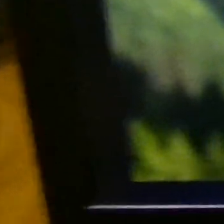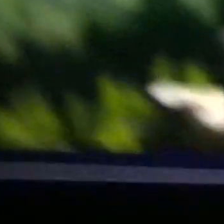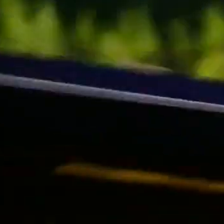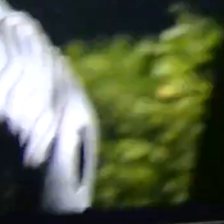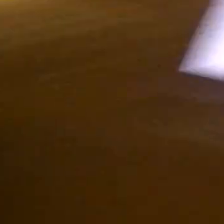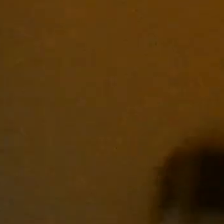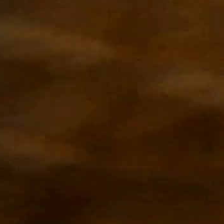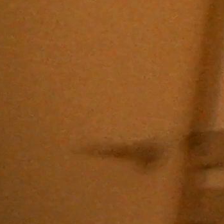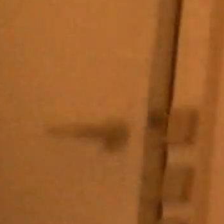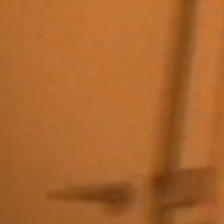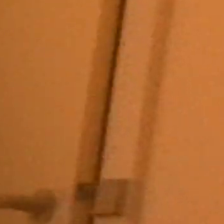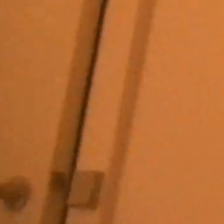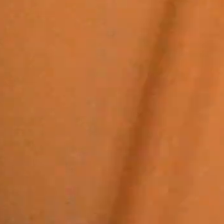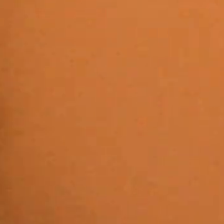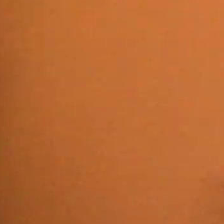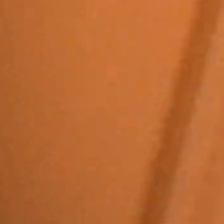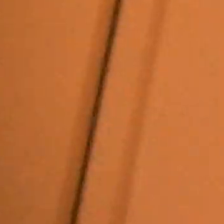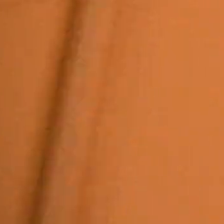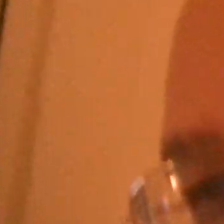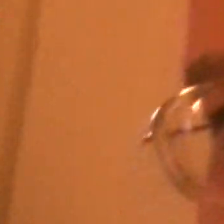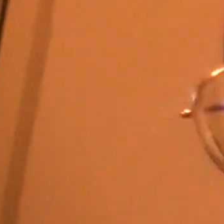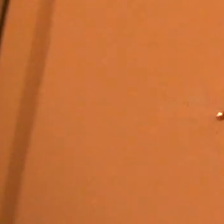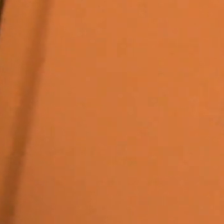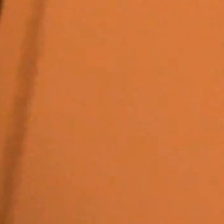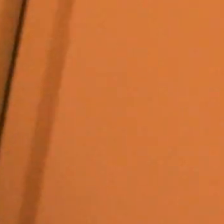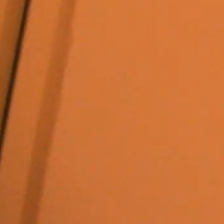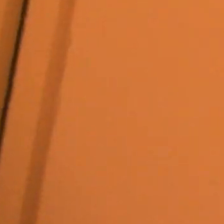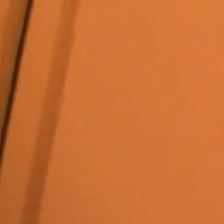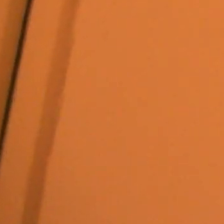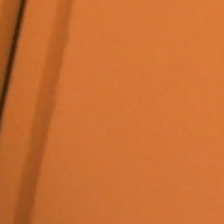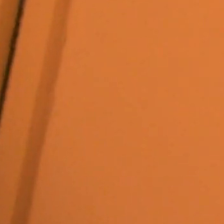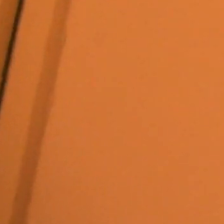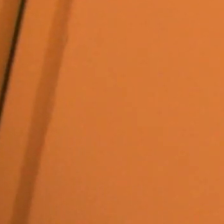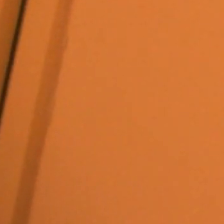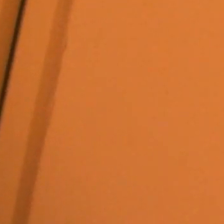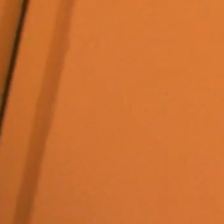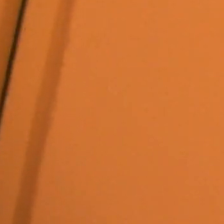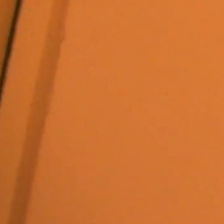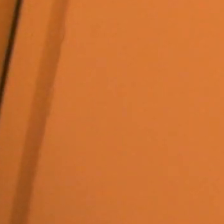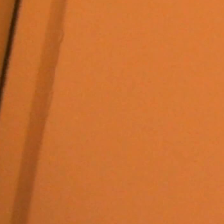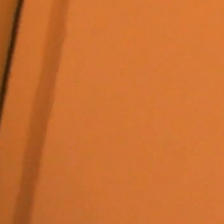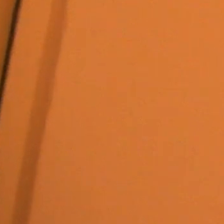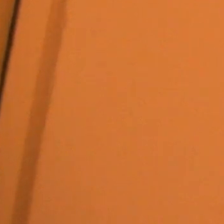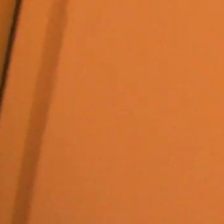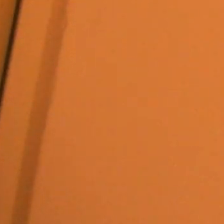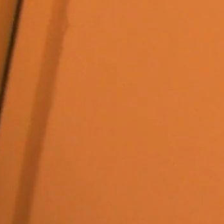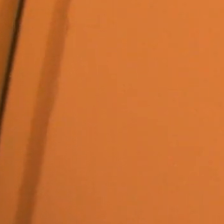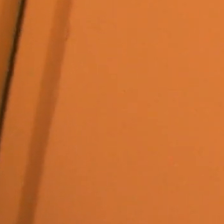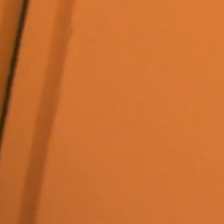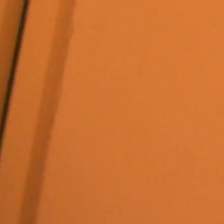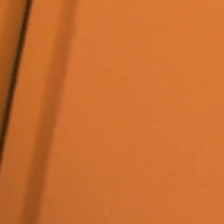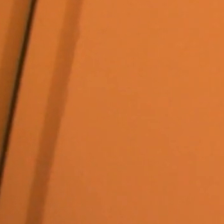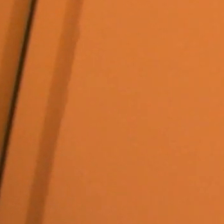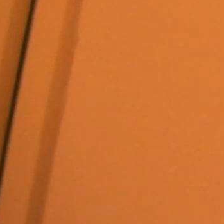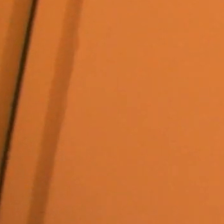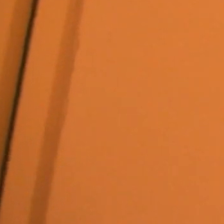spørgsmål. Jeg har hørt nok om coronavirus. De sidste to år har jeg hele tiden læst om